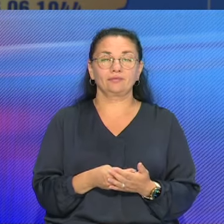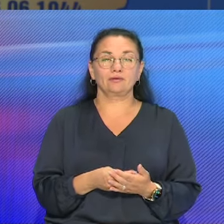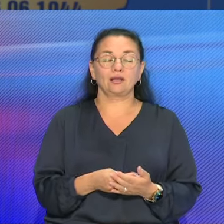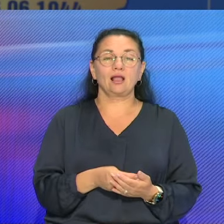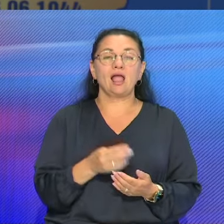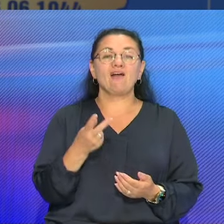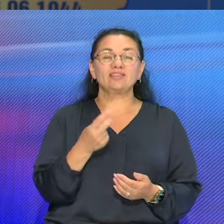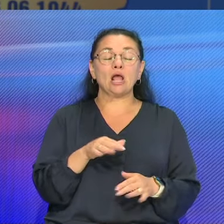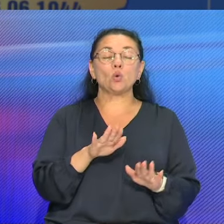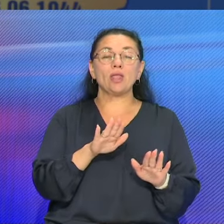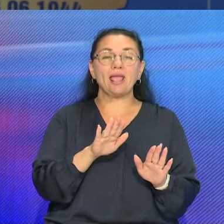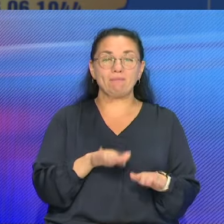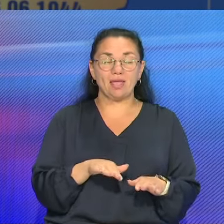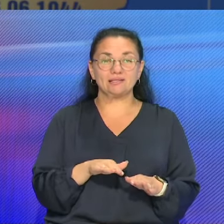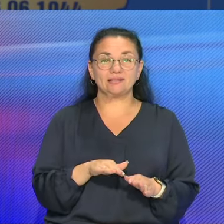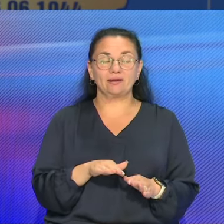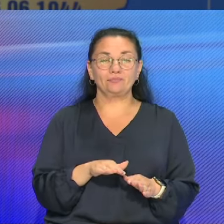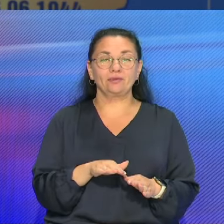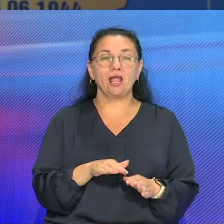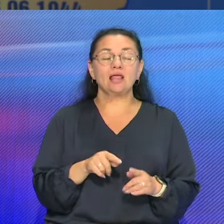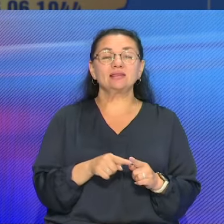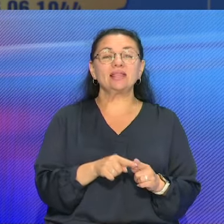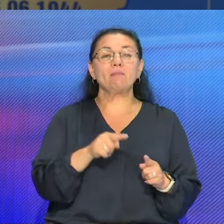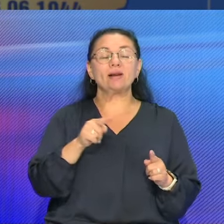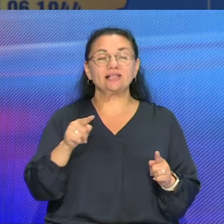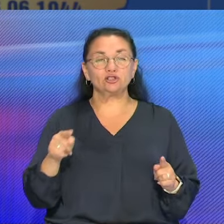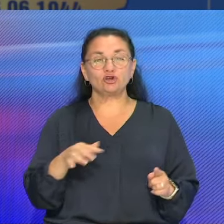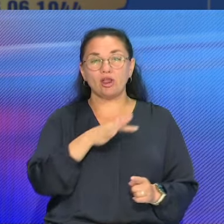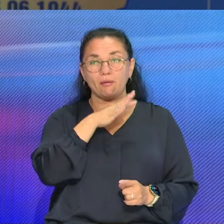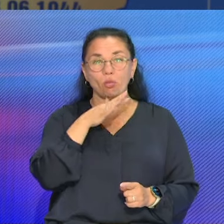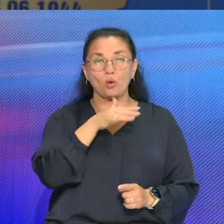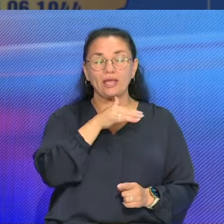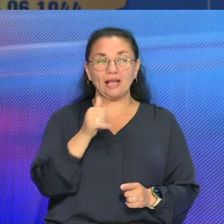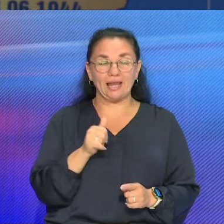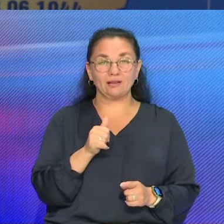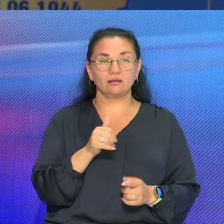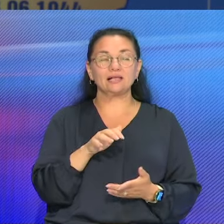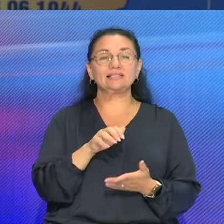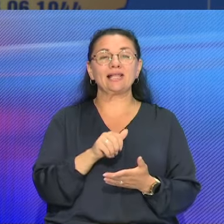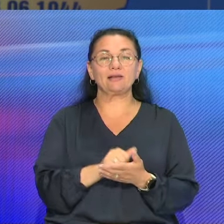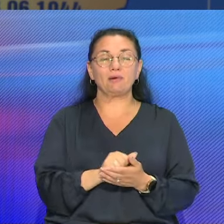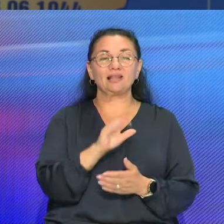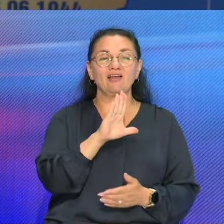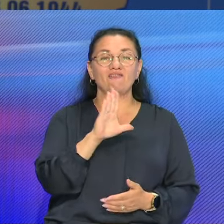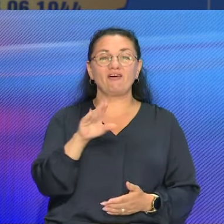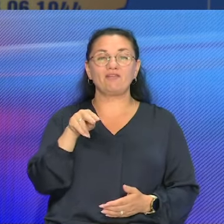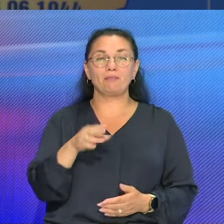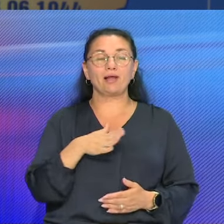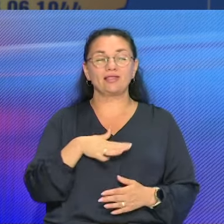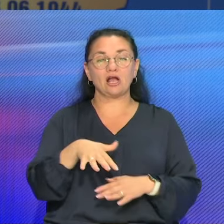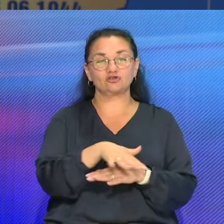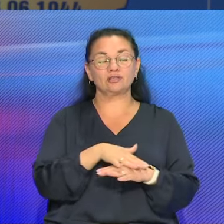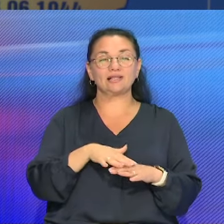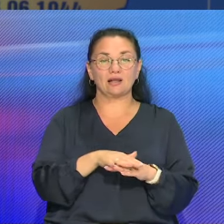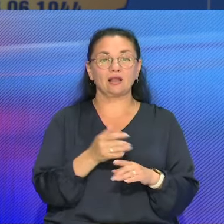Второе место на протяжении ряда лет уже заслуженно занимает ВВП нашей страны. Это